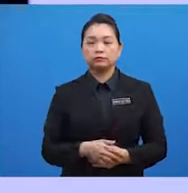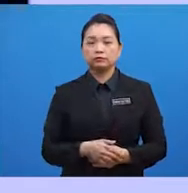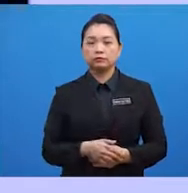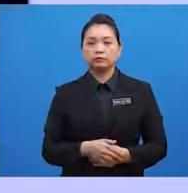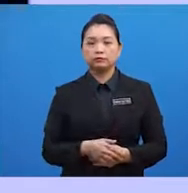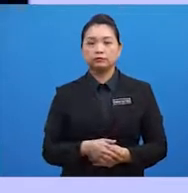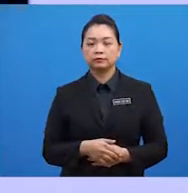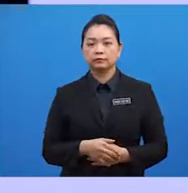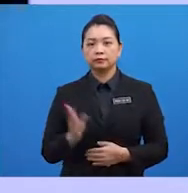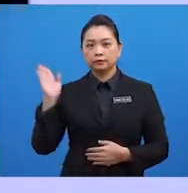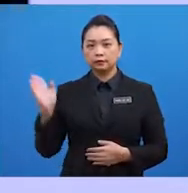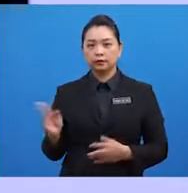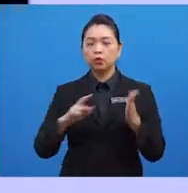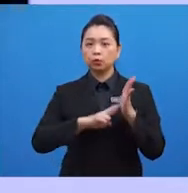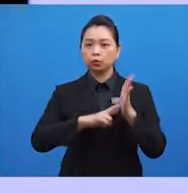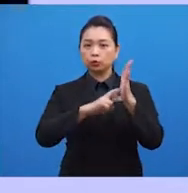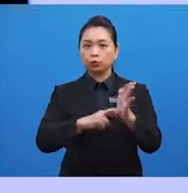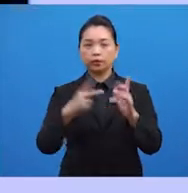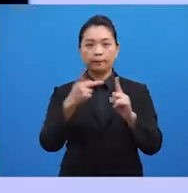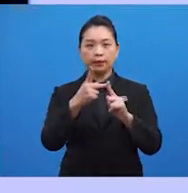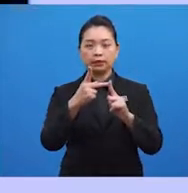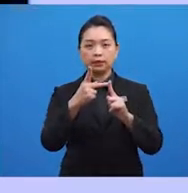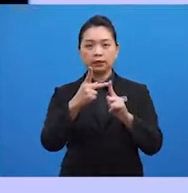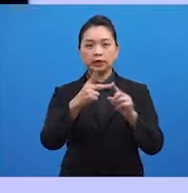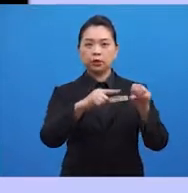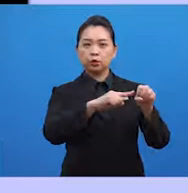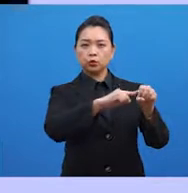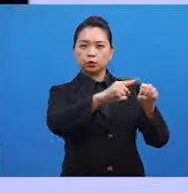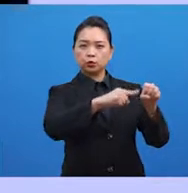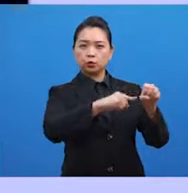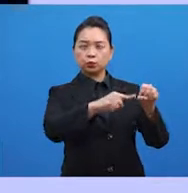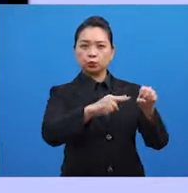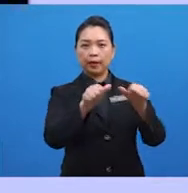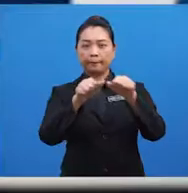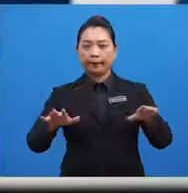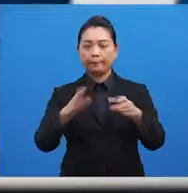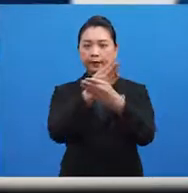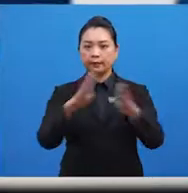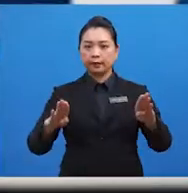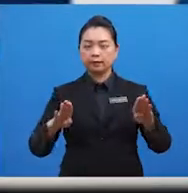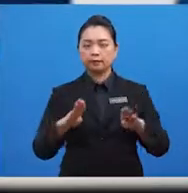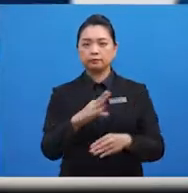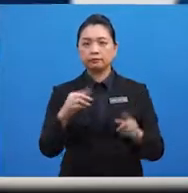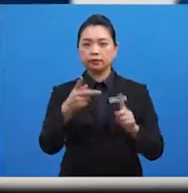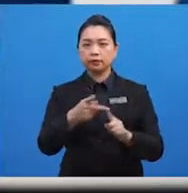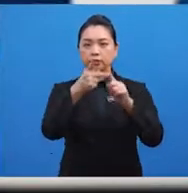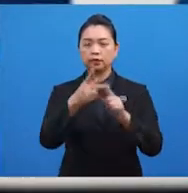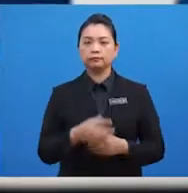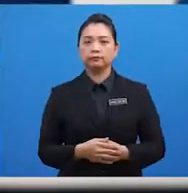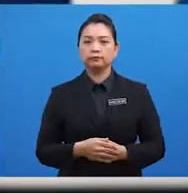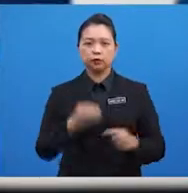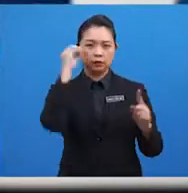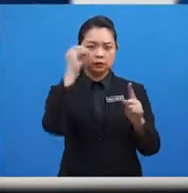Zofan merujuk kepada zon aman, bebas dan berkecuali. Objektif Zofan